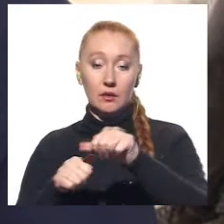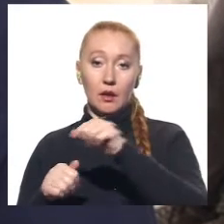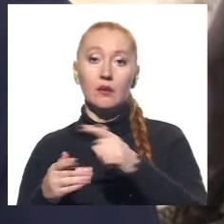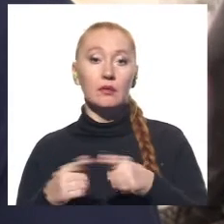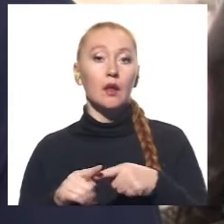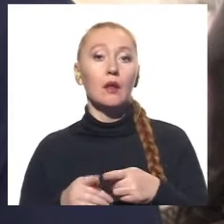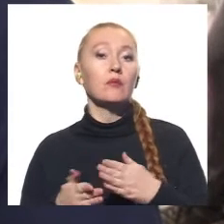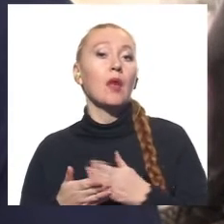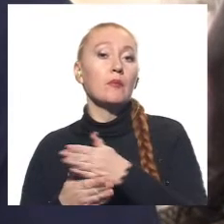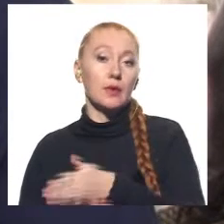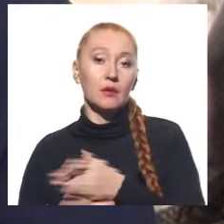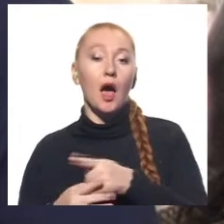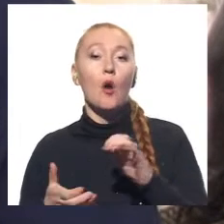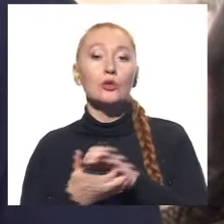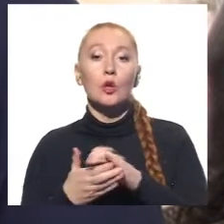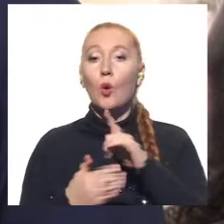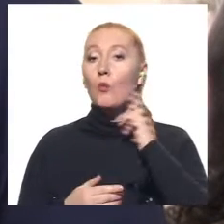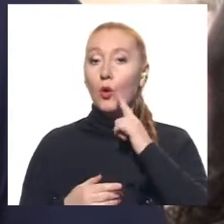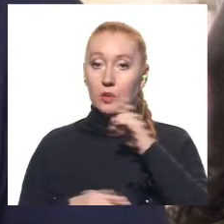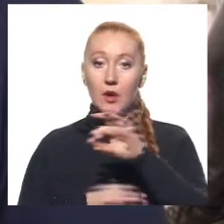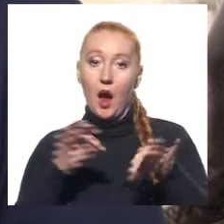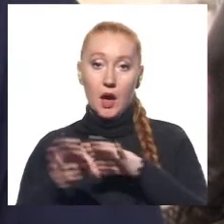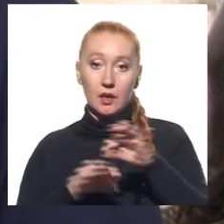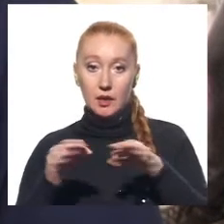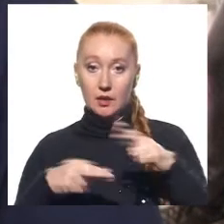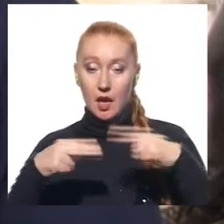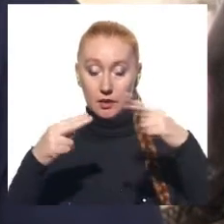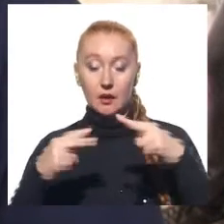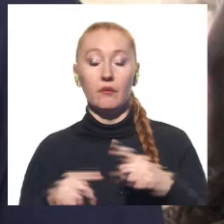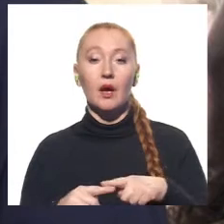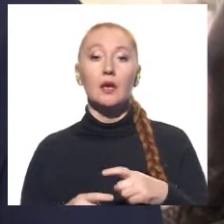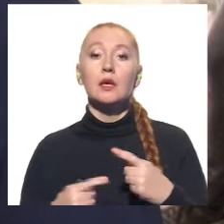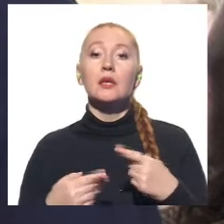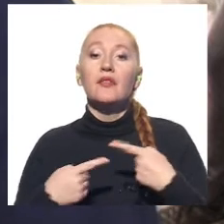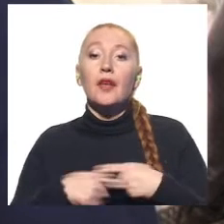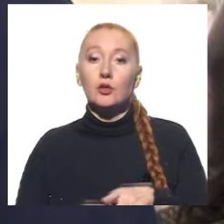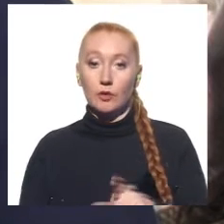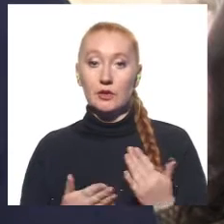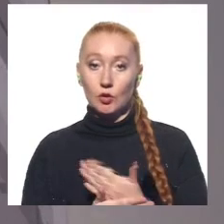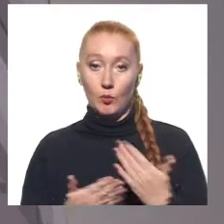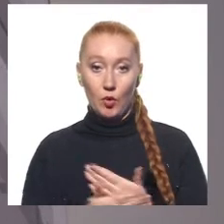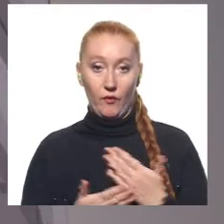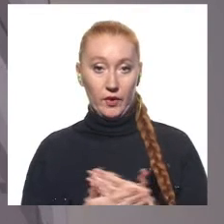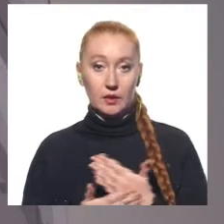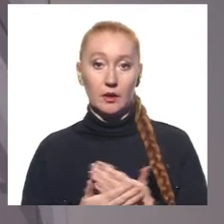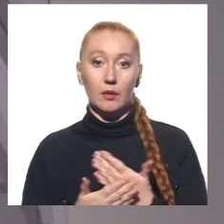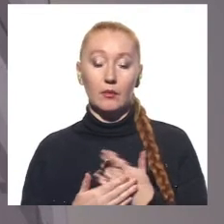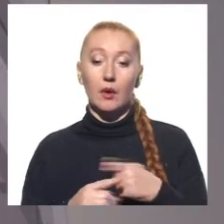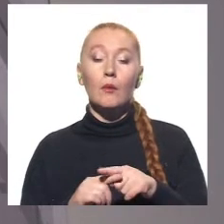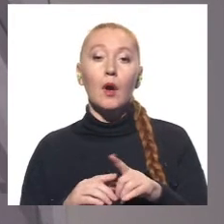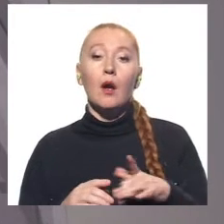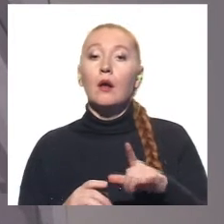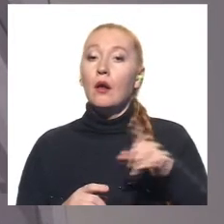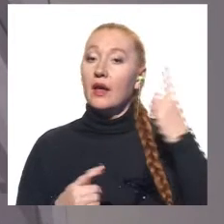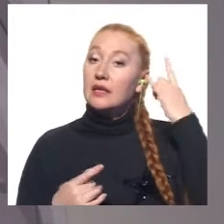на ознайомлення молодих архітекторів з технологічними новинками провідних